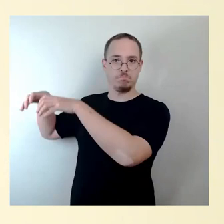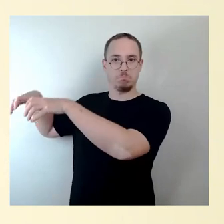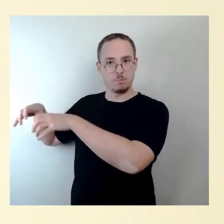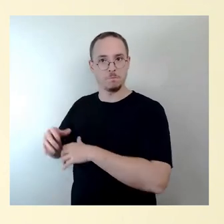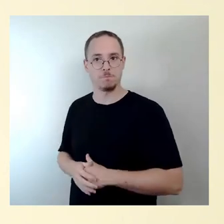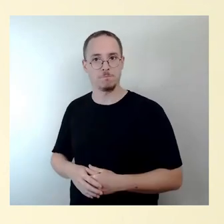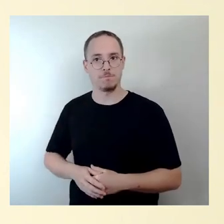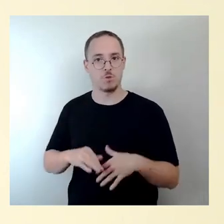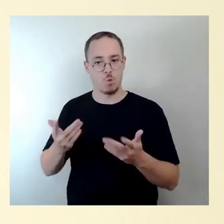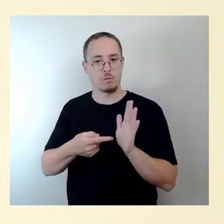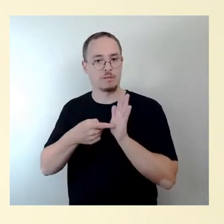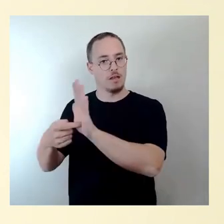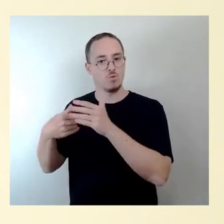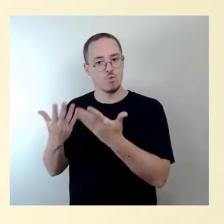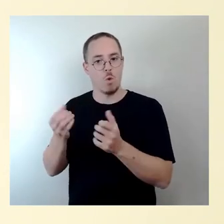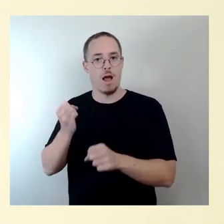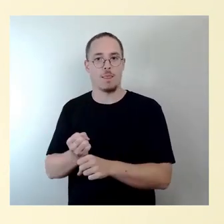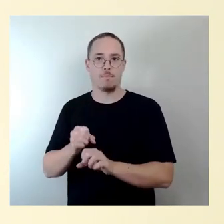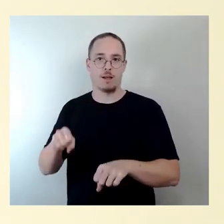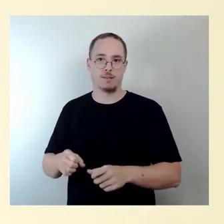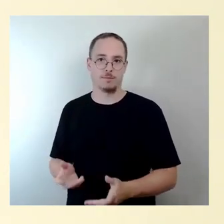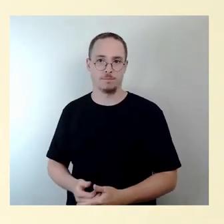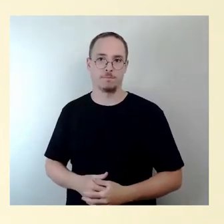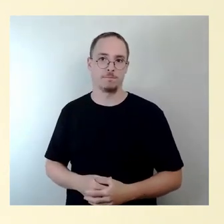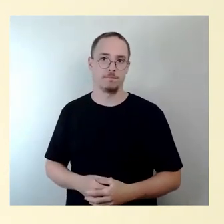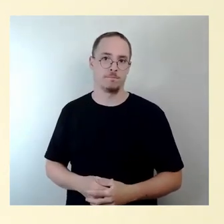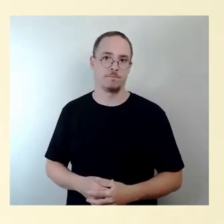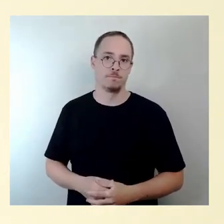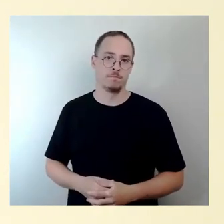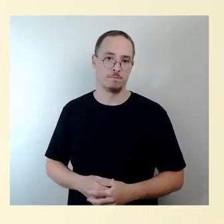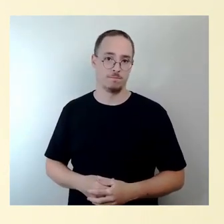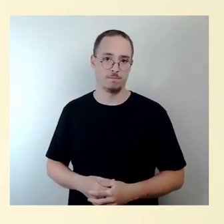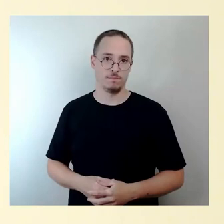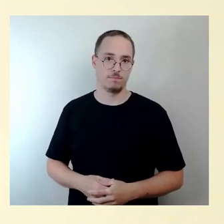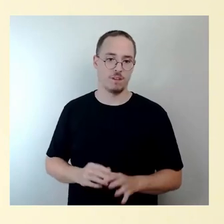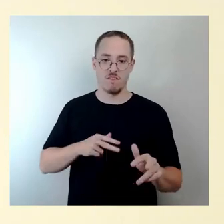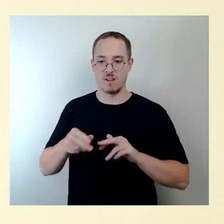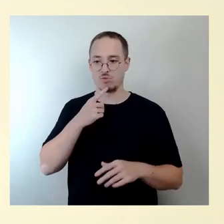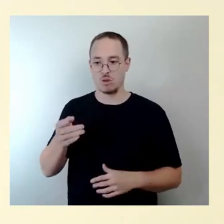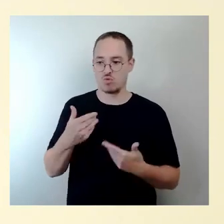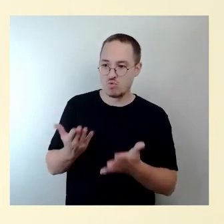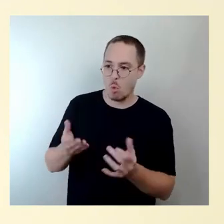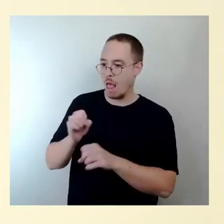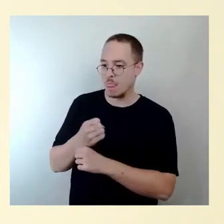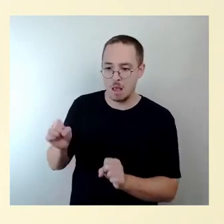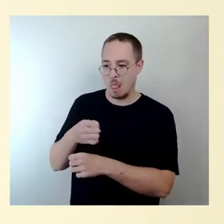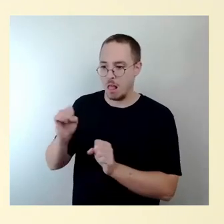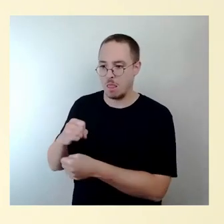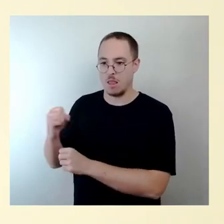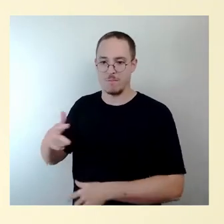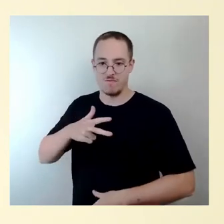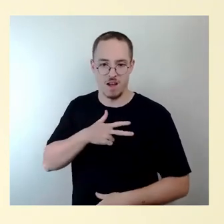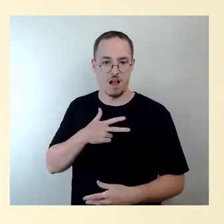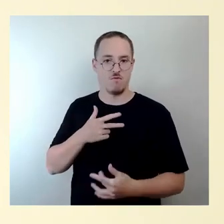kann, also im Sinne von die Verwaltung erzählt immer, was nicht geht und was, sondern ich habe einen konkreten Vorschlag gemacht, über den er, glaube ich, auch